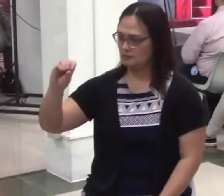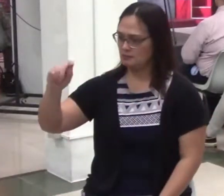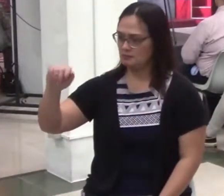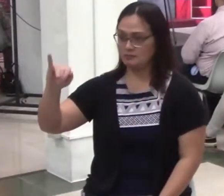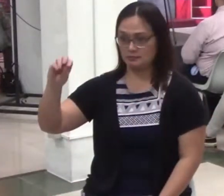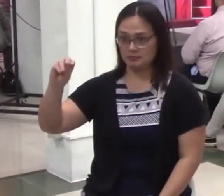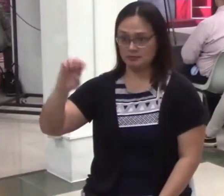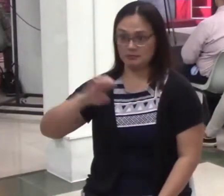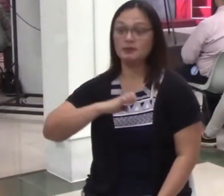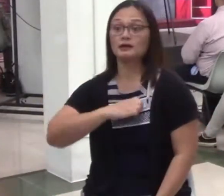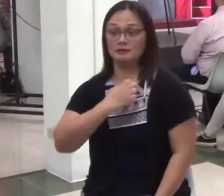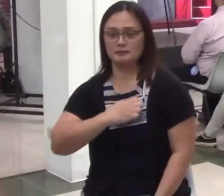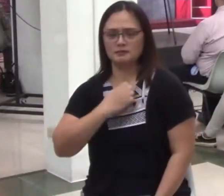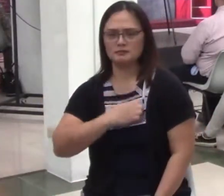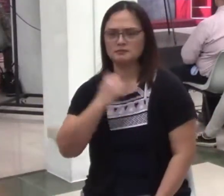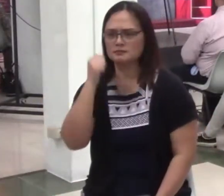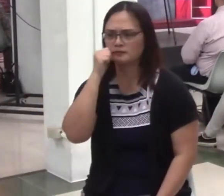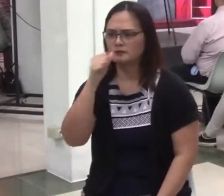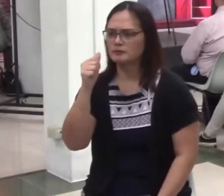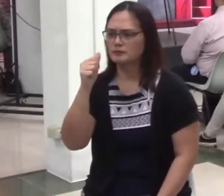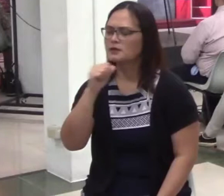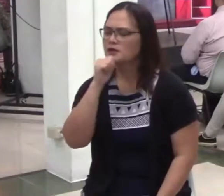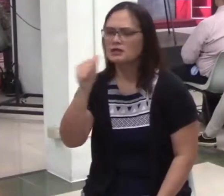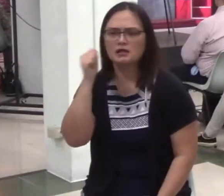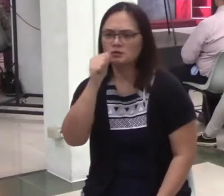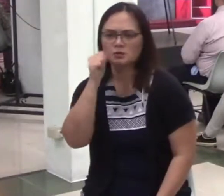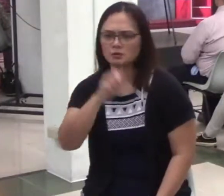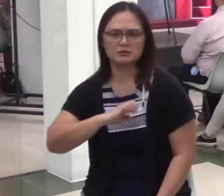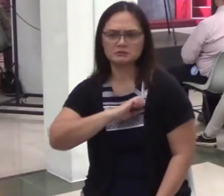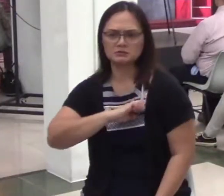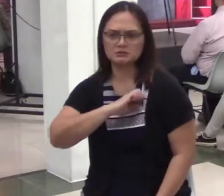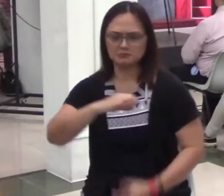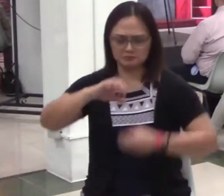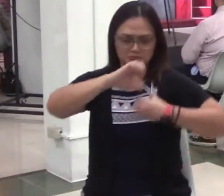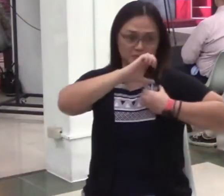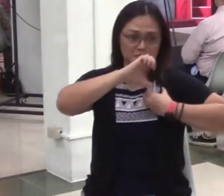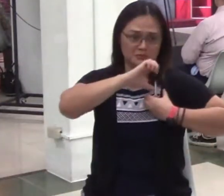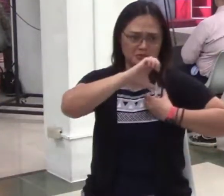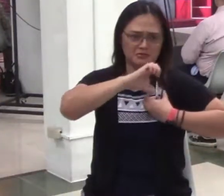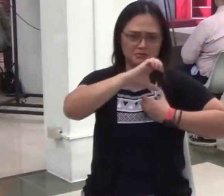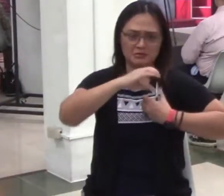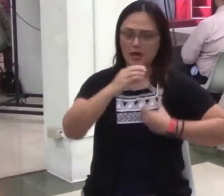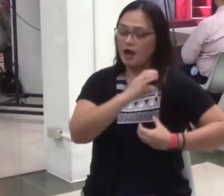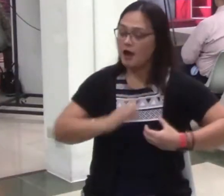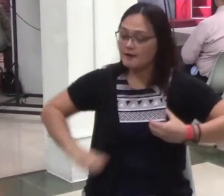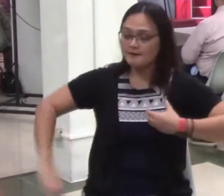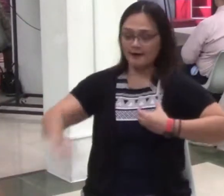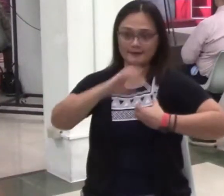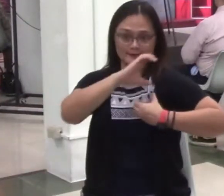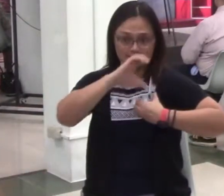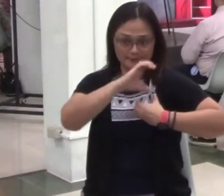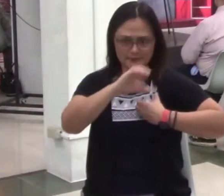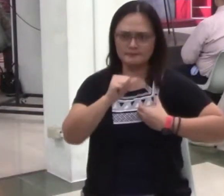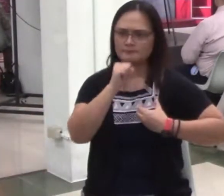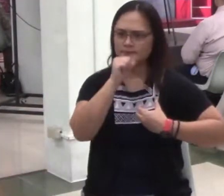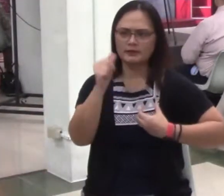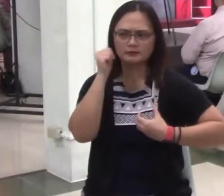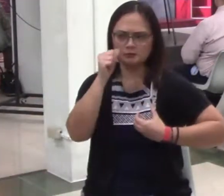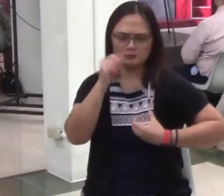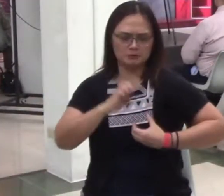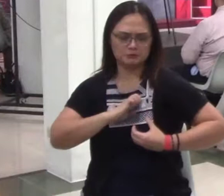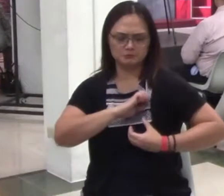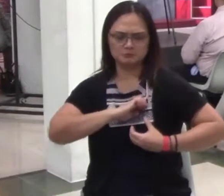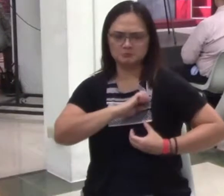Marami ako nakikitang umiiyak. Ang sabi nga na tatay is, that's crocodile tears. Diba?